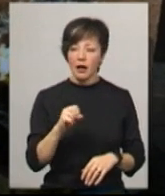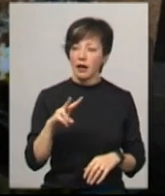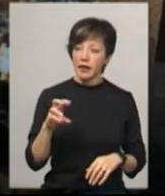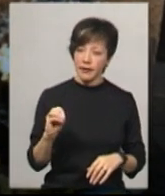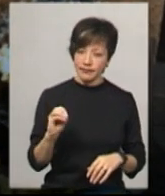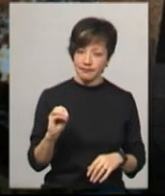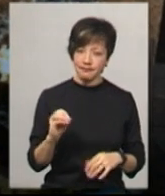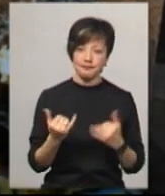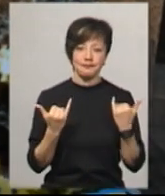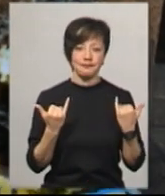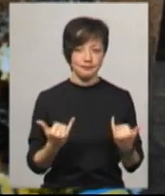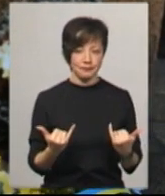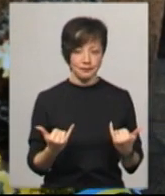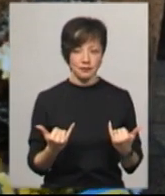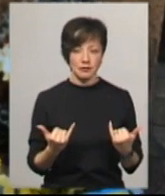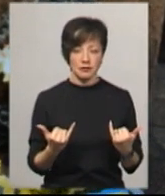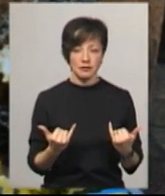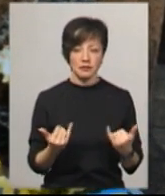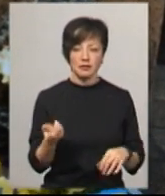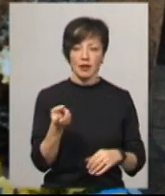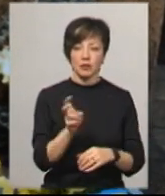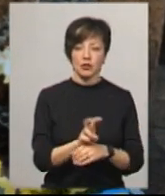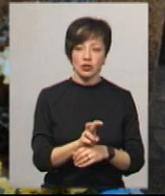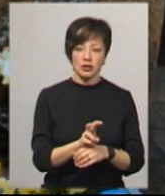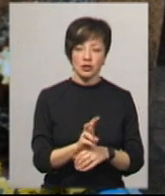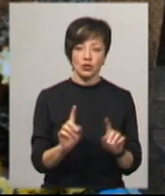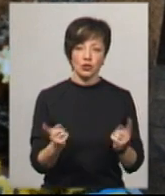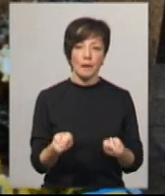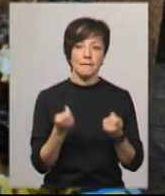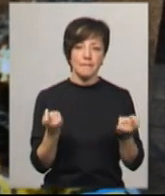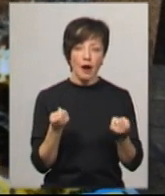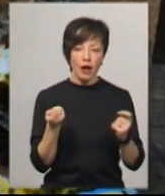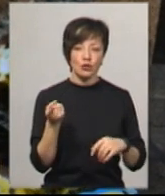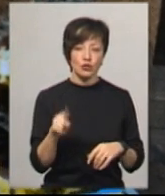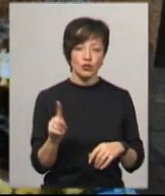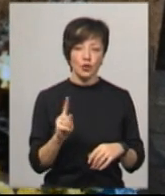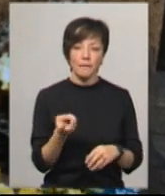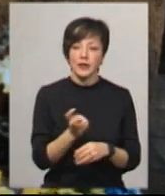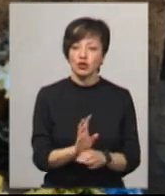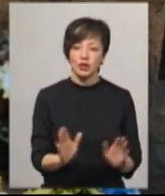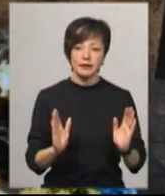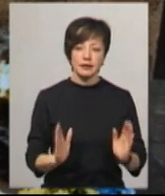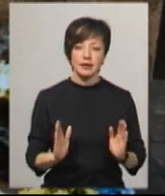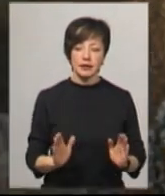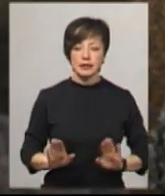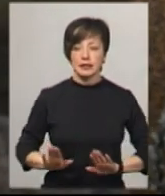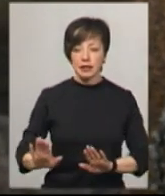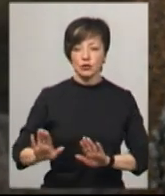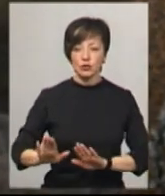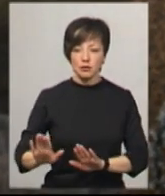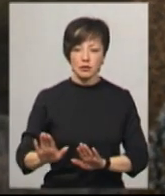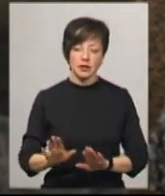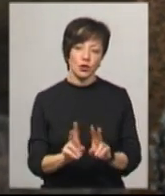сьогодні прийшли нас дуже мало, тому що прийшли тільки замісники руху.